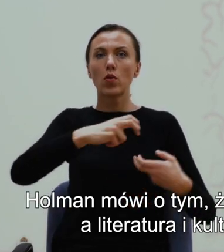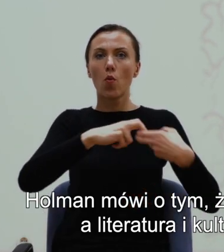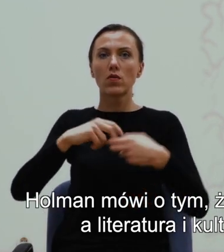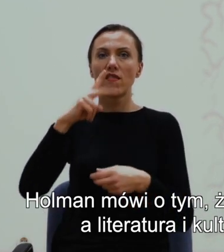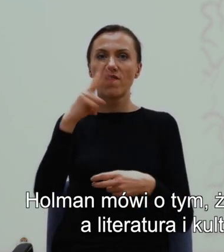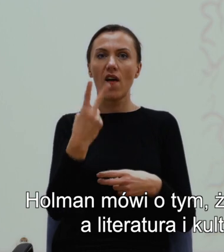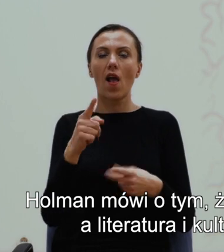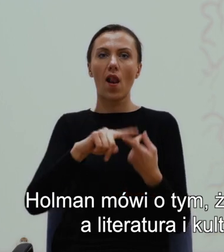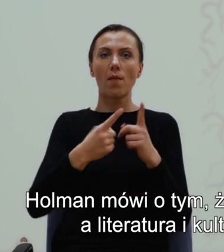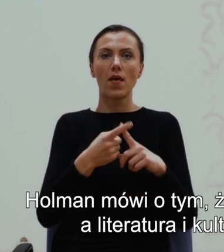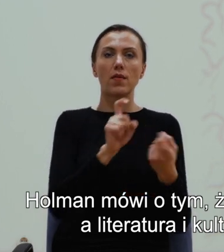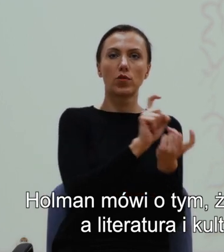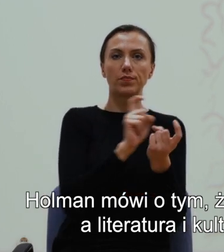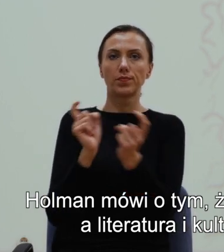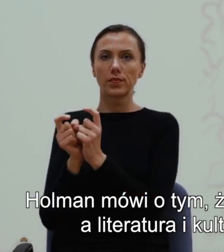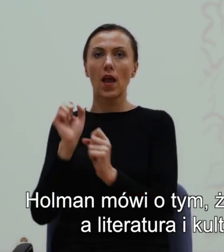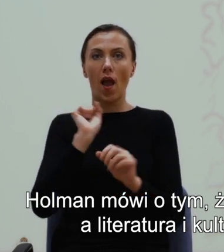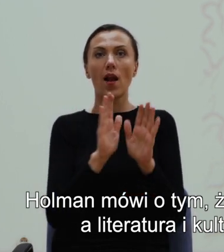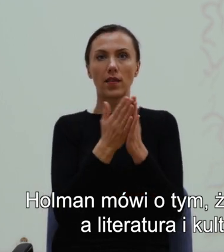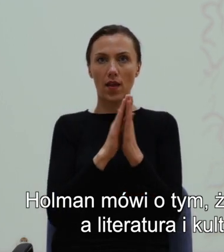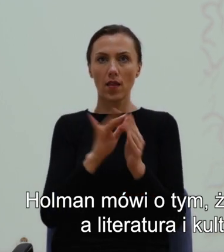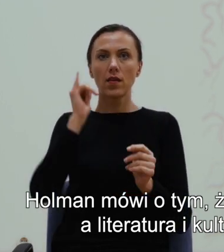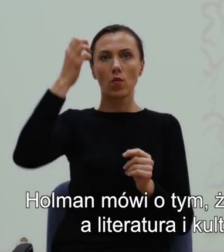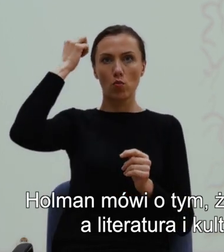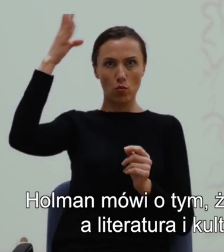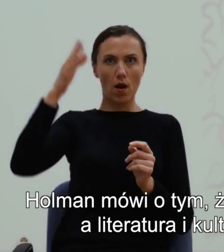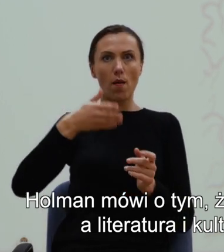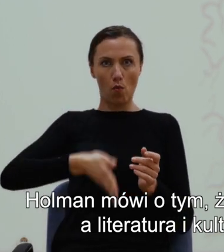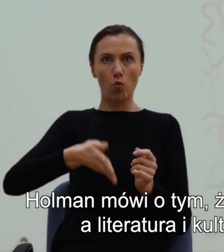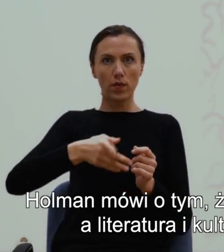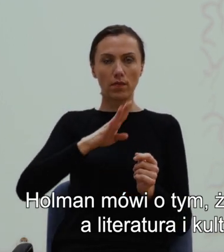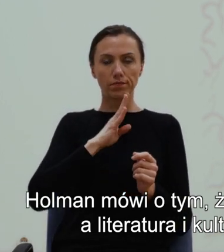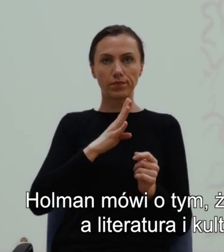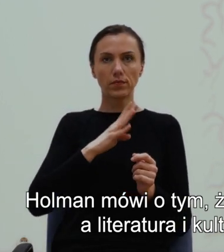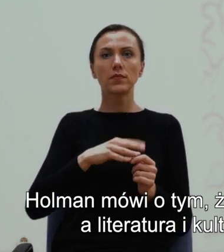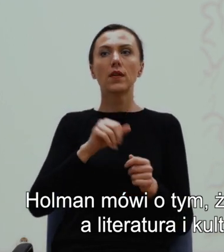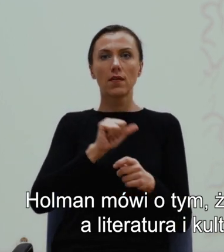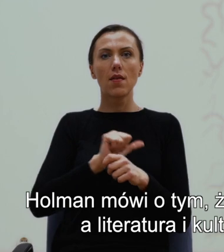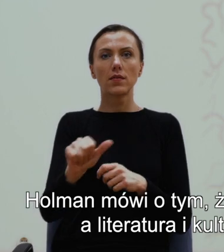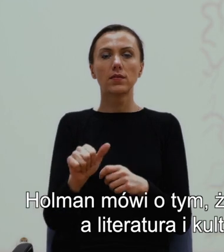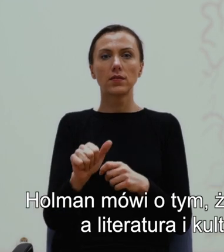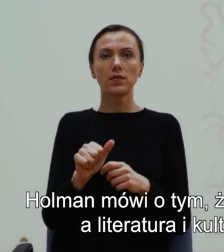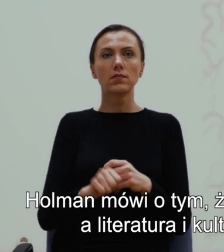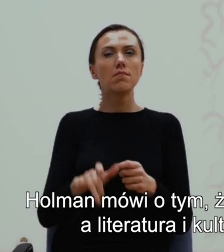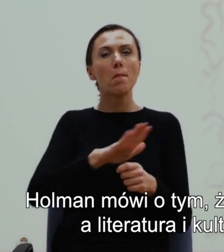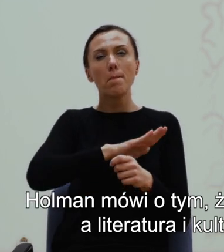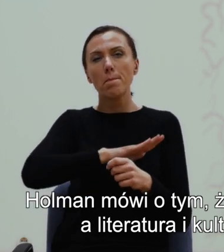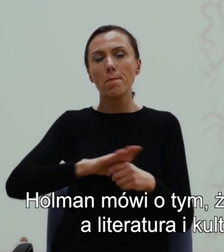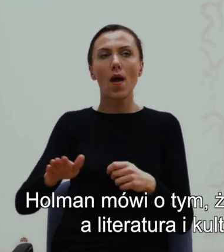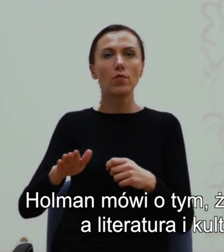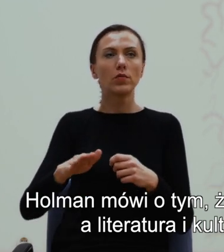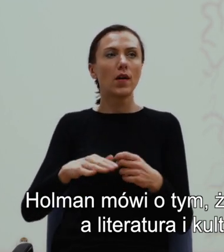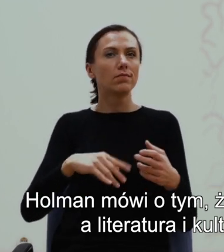elementy przeciwstawne, a literatura i kultura południa jest przepełniona